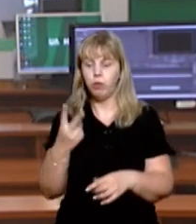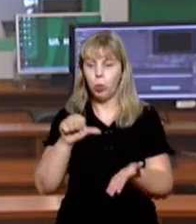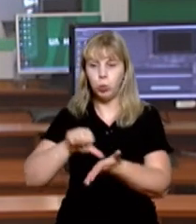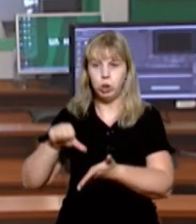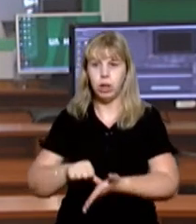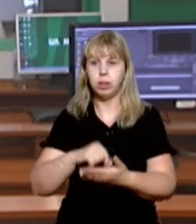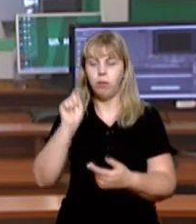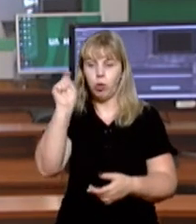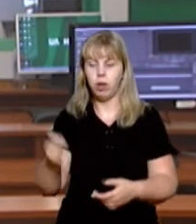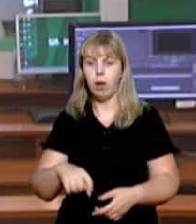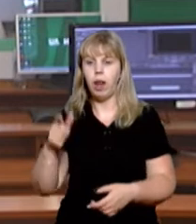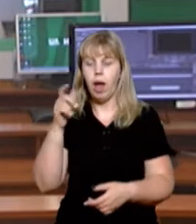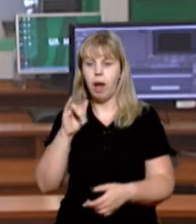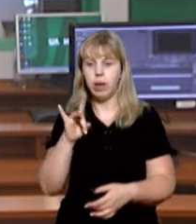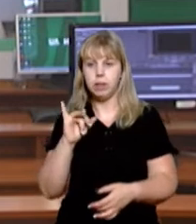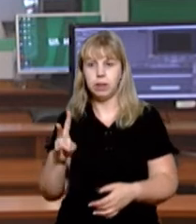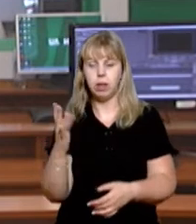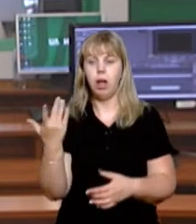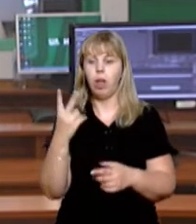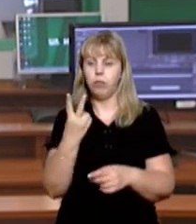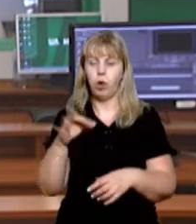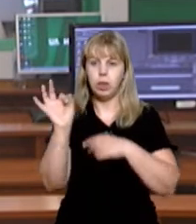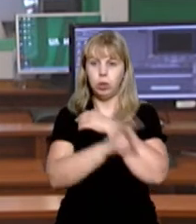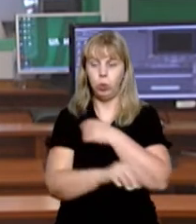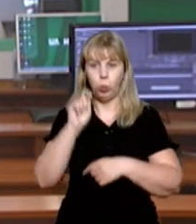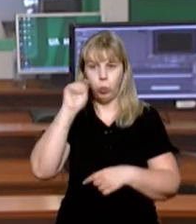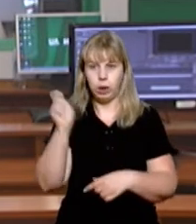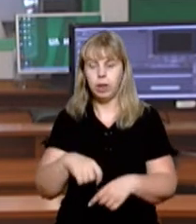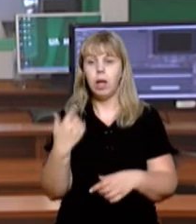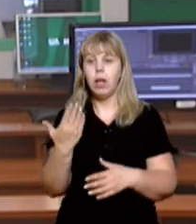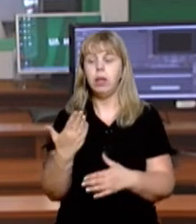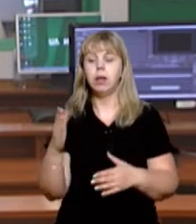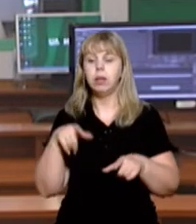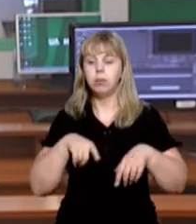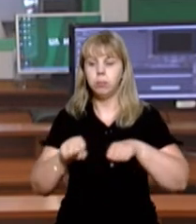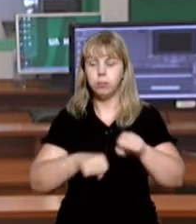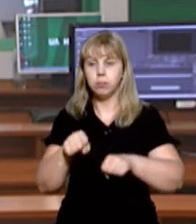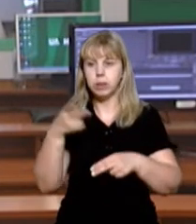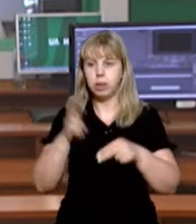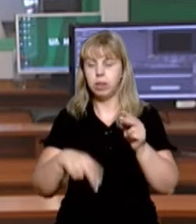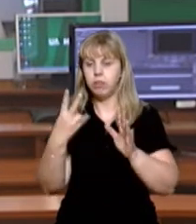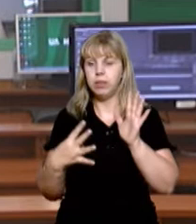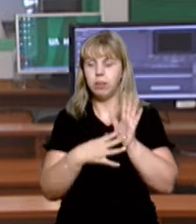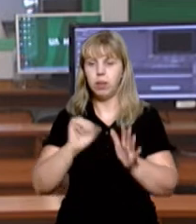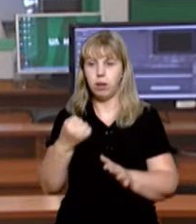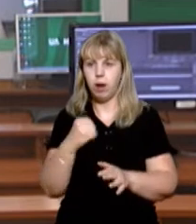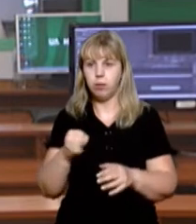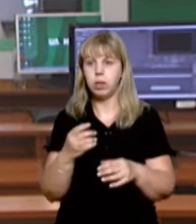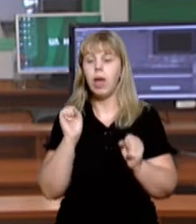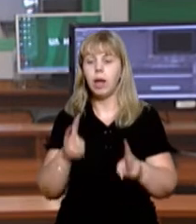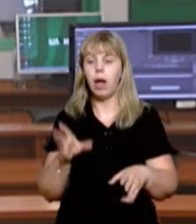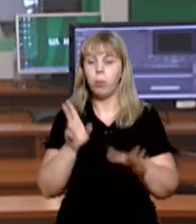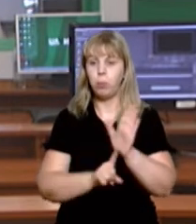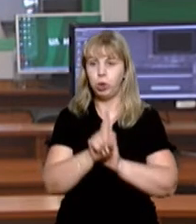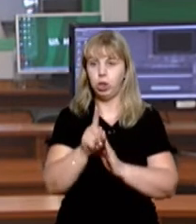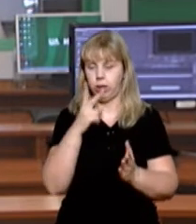учасників воювали в Афганістані, ще двоє – на сході України. Їхній велопробіг закінчиться 29 серпня. А як він